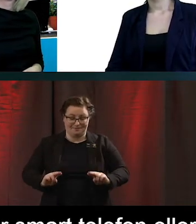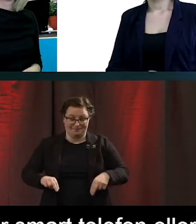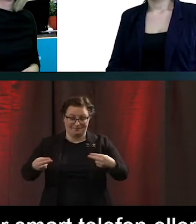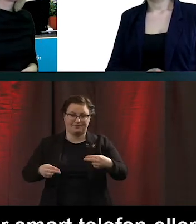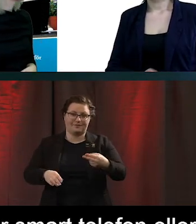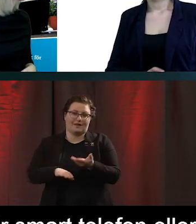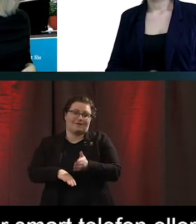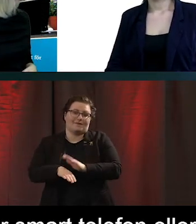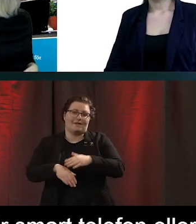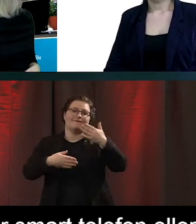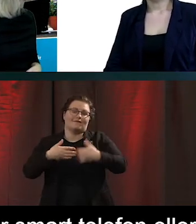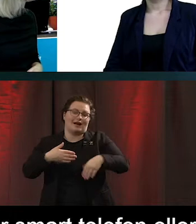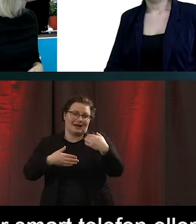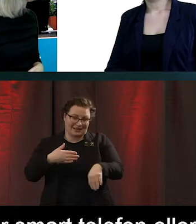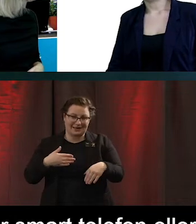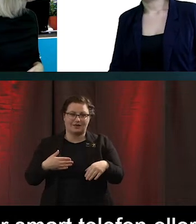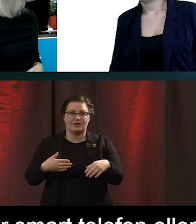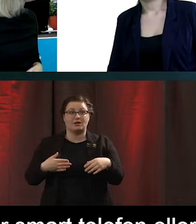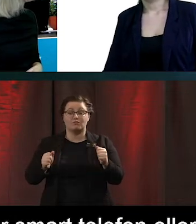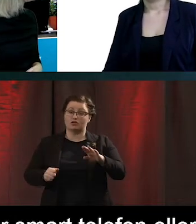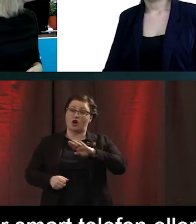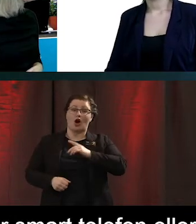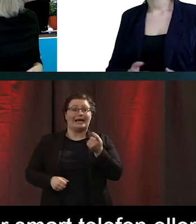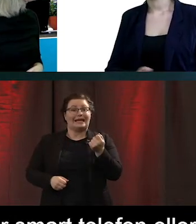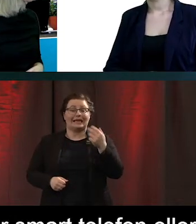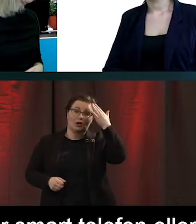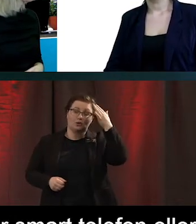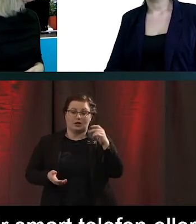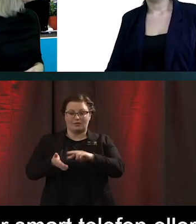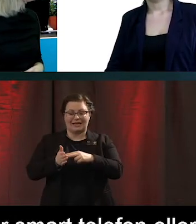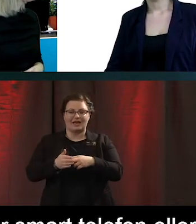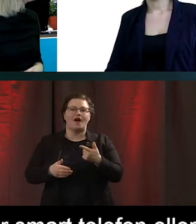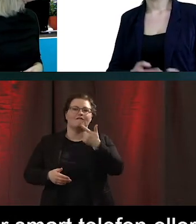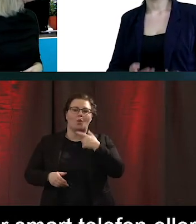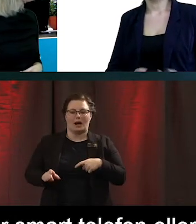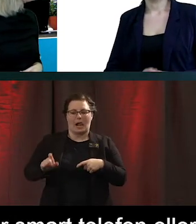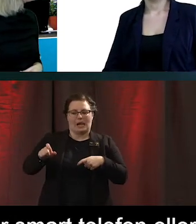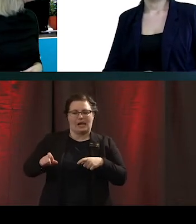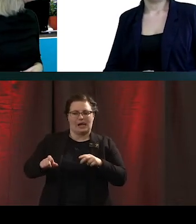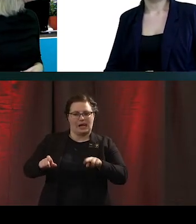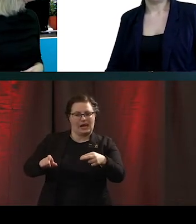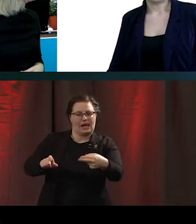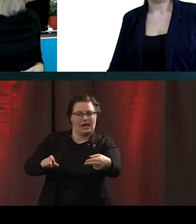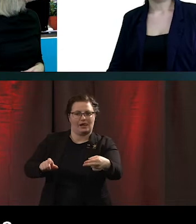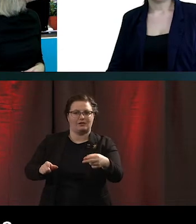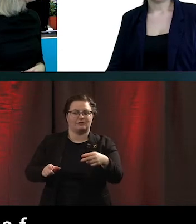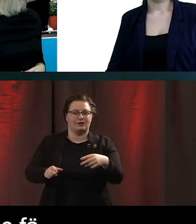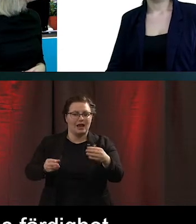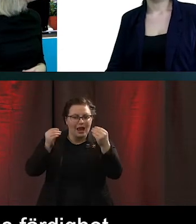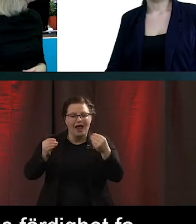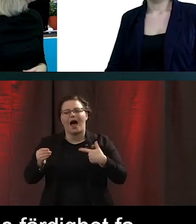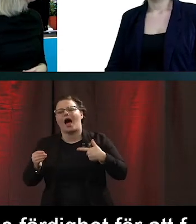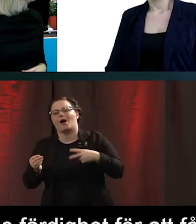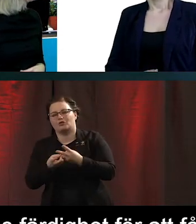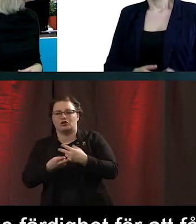behöver ju ha lite kunskap kring teknik. Våga klicka sig vidare för att kunna lära sig nya saker så att man får hög användning av tekniken.